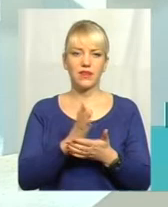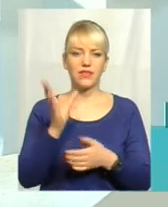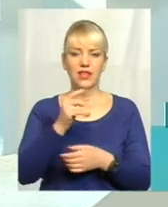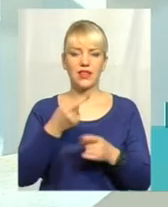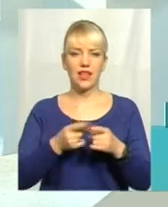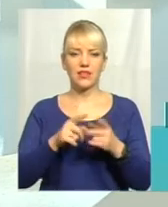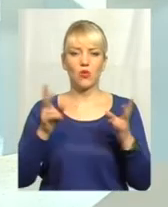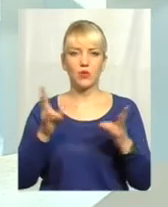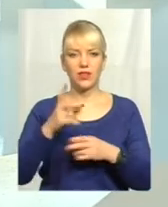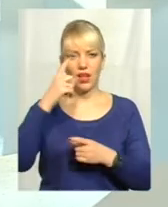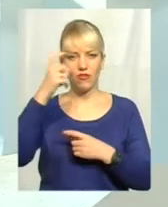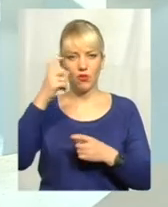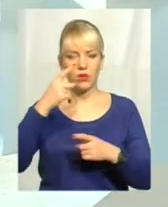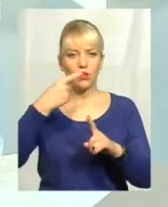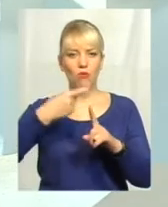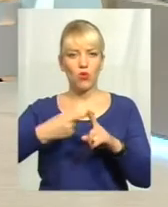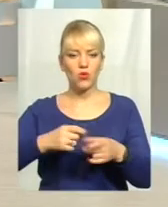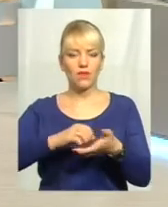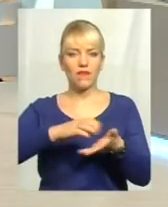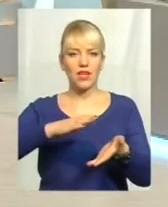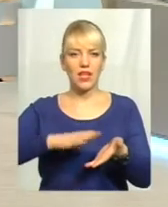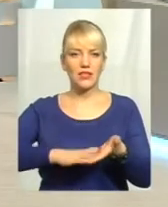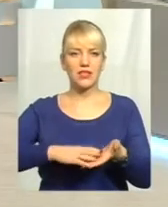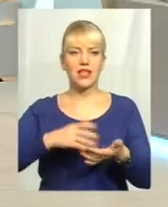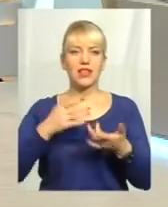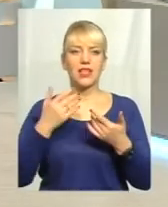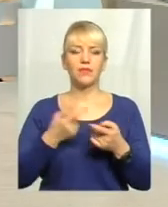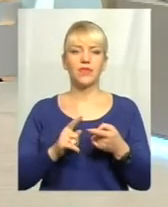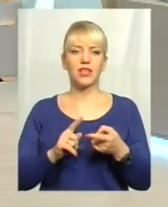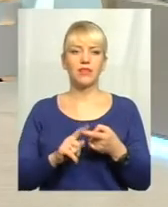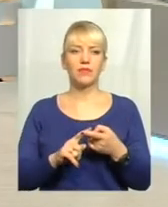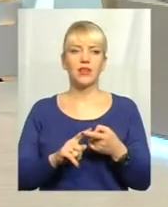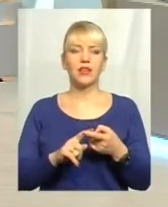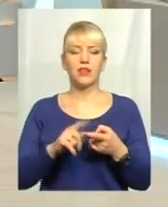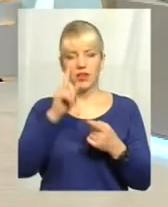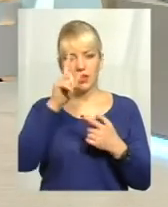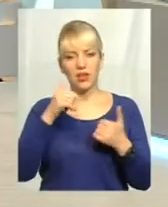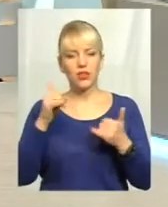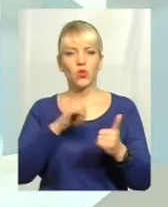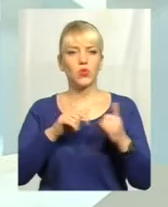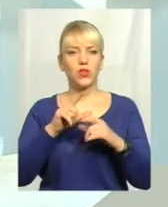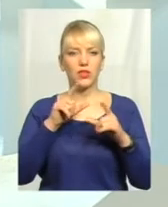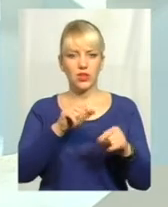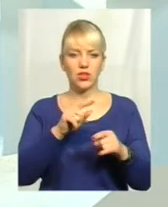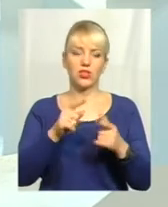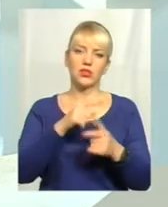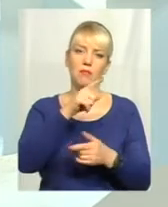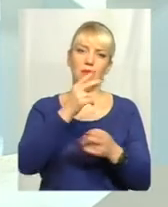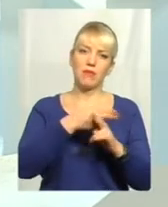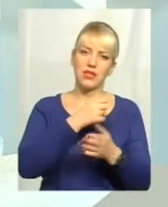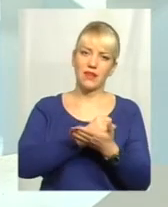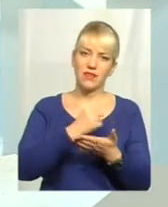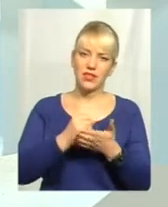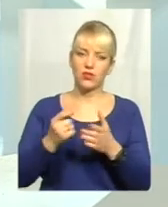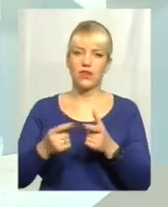необхідна інформація, плюс вказано в ту країну, яку вони подорожують, планують, так, чи там безвізовий, чи там візовий